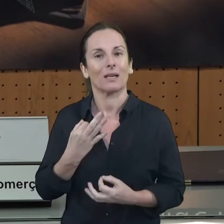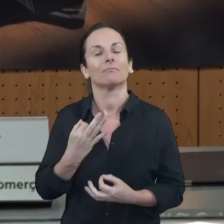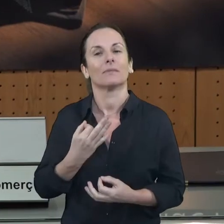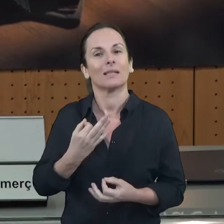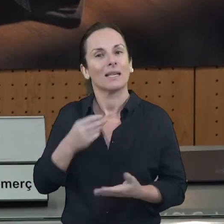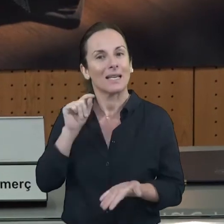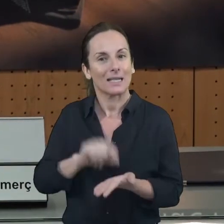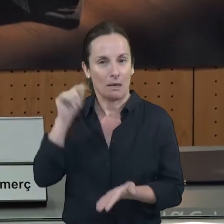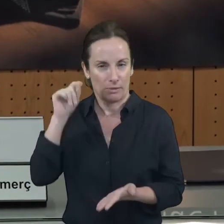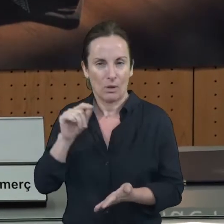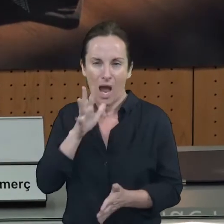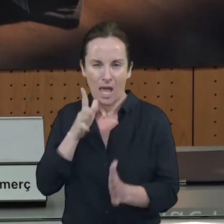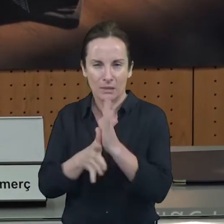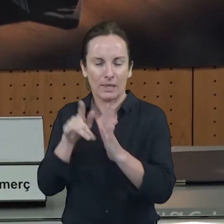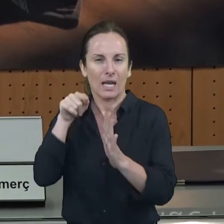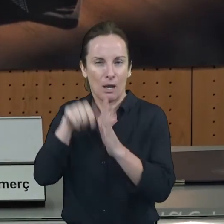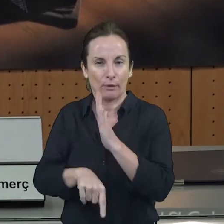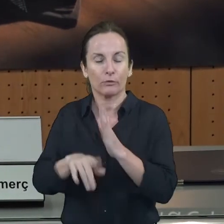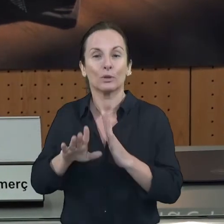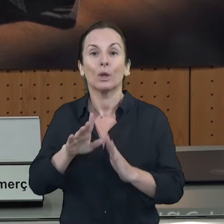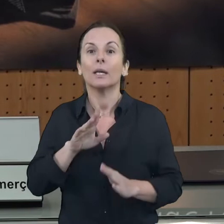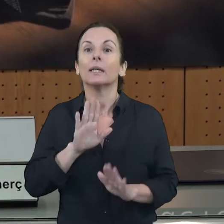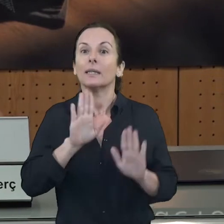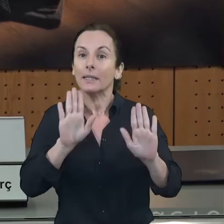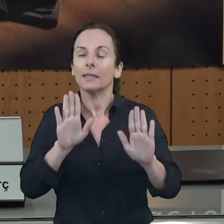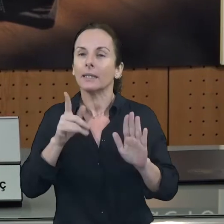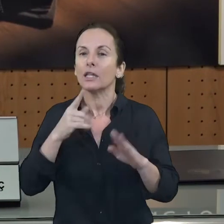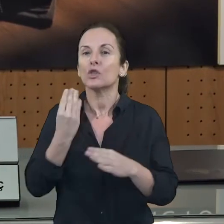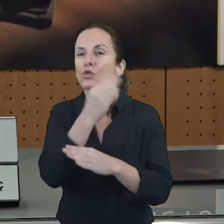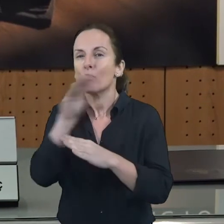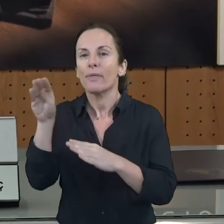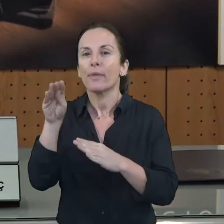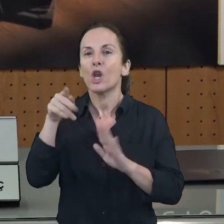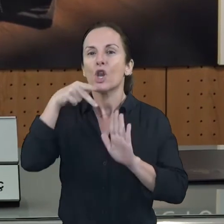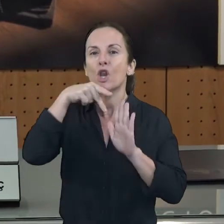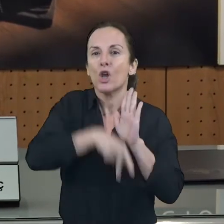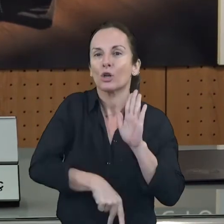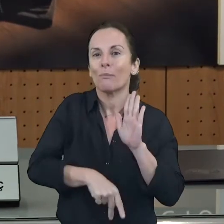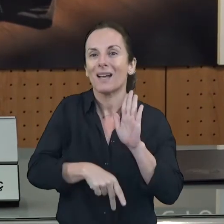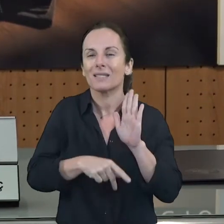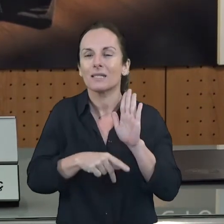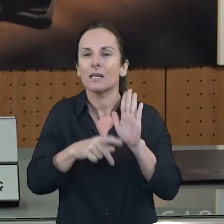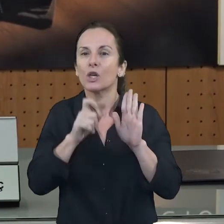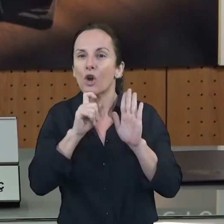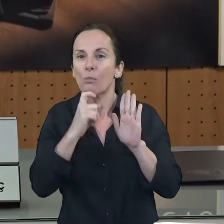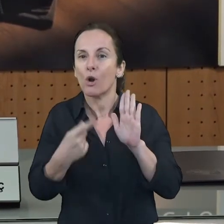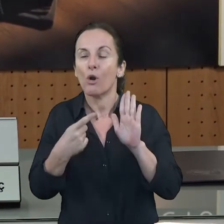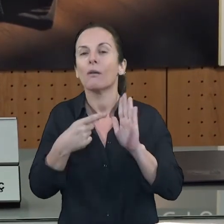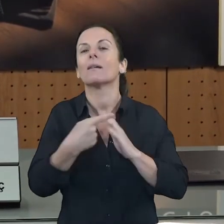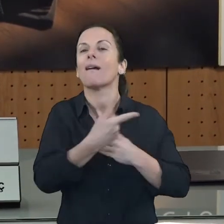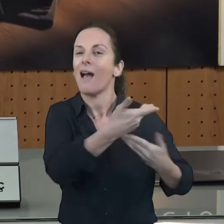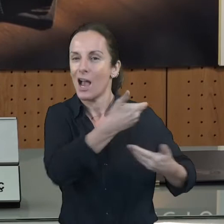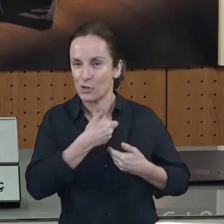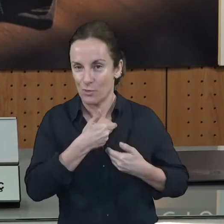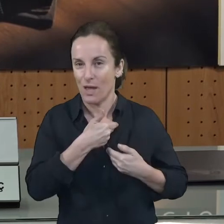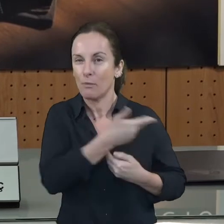bases d'aquesta convocatòria perquè qui coneix molt bé el sector també és la càmera i hem fet una feina estrata per conèixer com vien de dissenyar aquestes bases